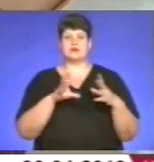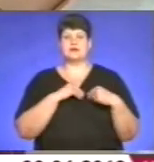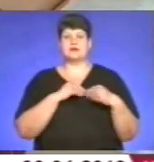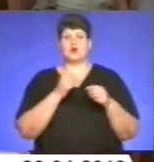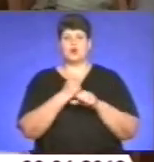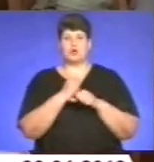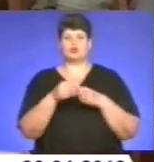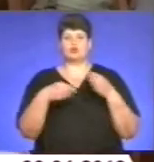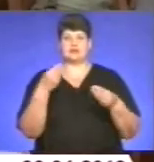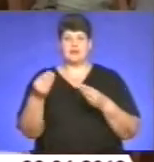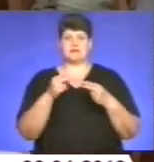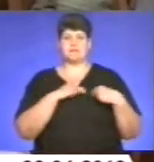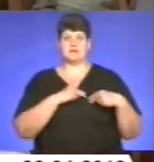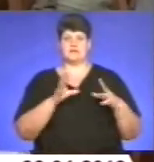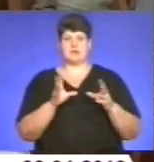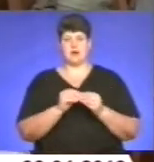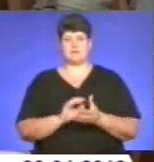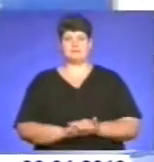роботодавцями та працівниками.